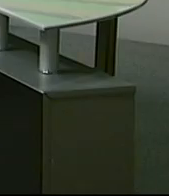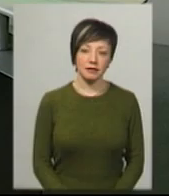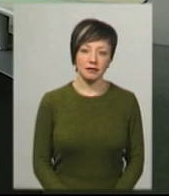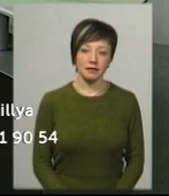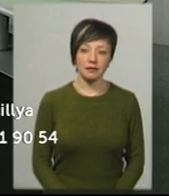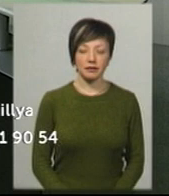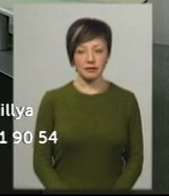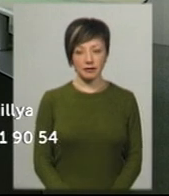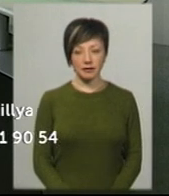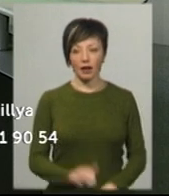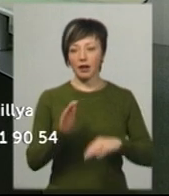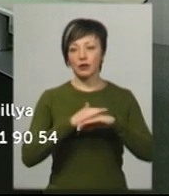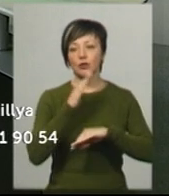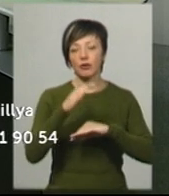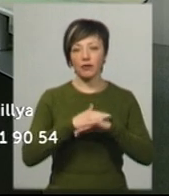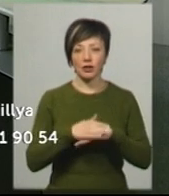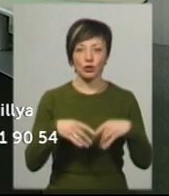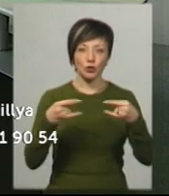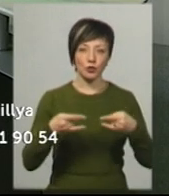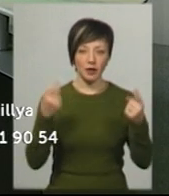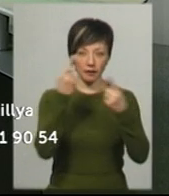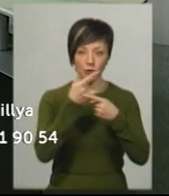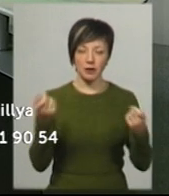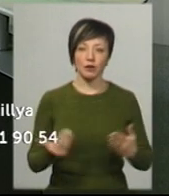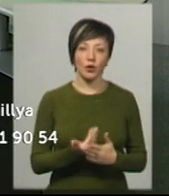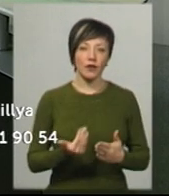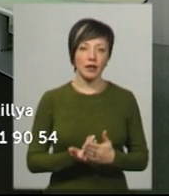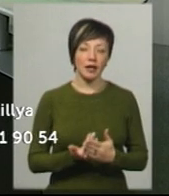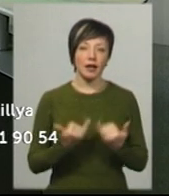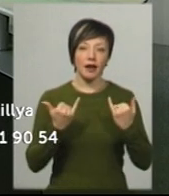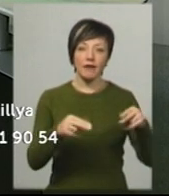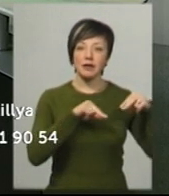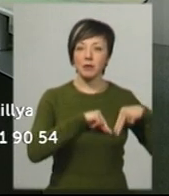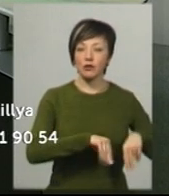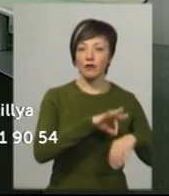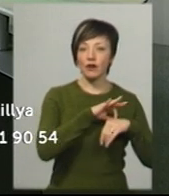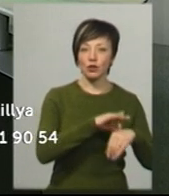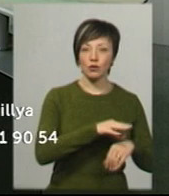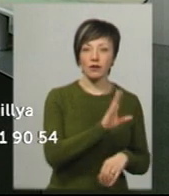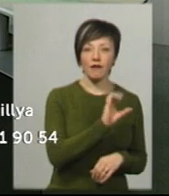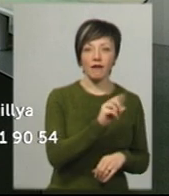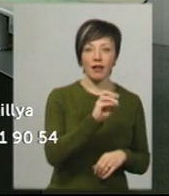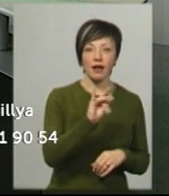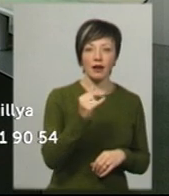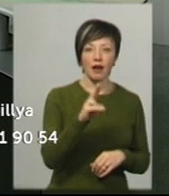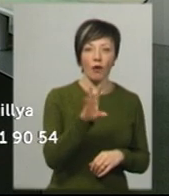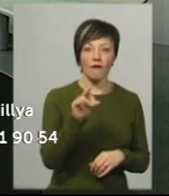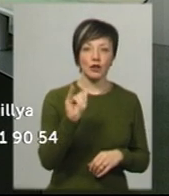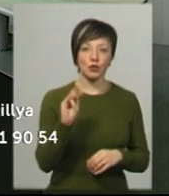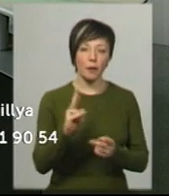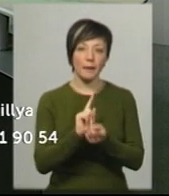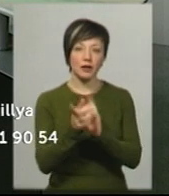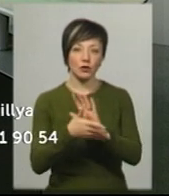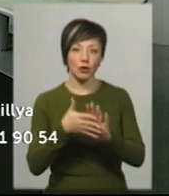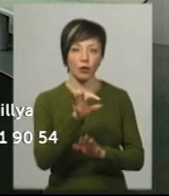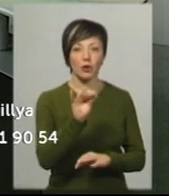Музика Доброго вечора. У студії інформаційний випуск новин. У студії для вас працює ведуча Валерія Ковальчук. На жестову мову